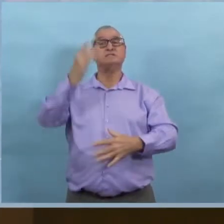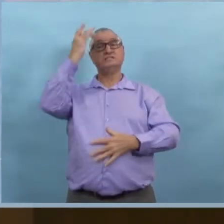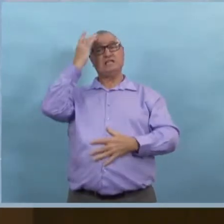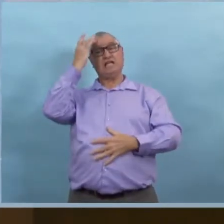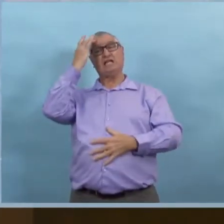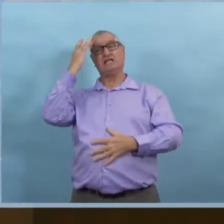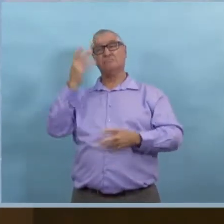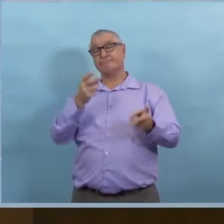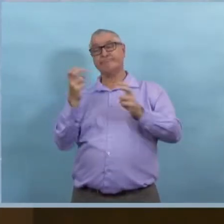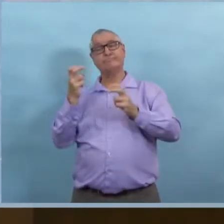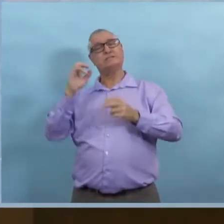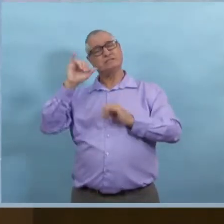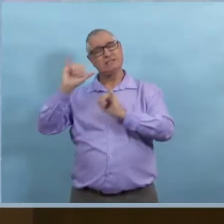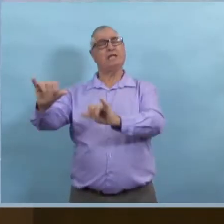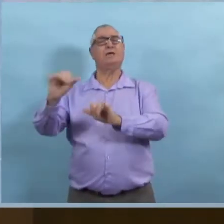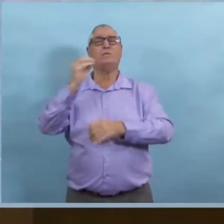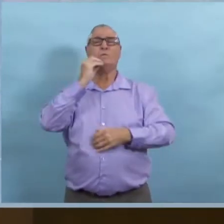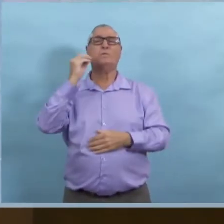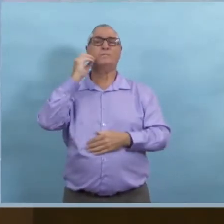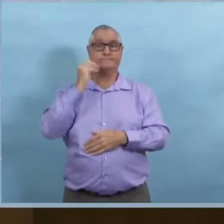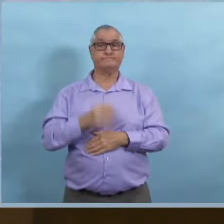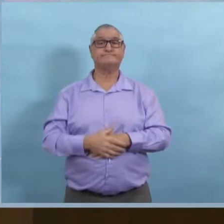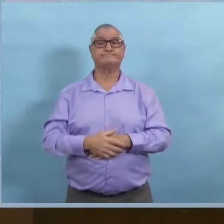Ce sont tous les conseils que tout le monde doit suivre.